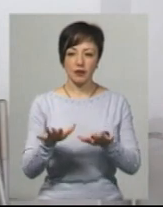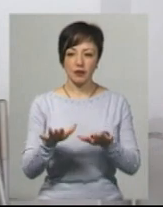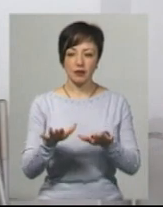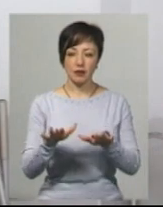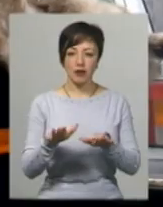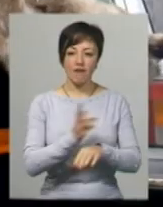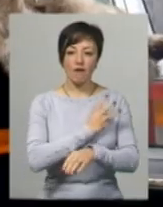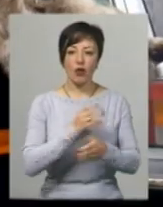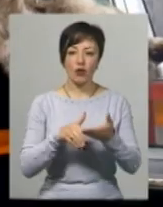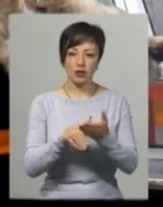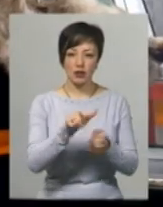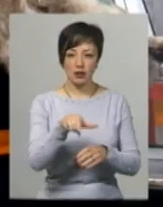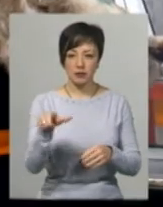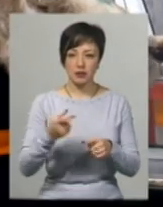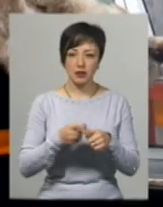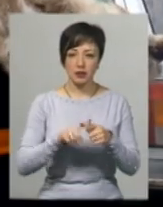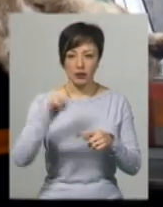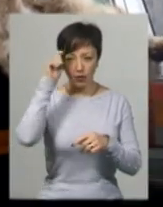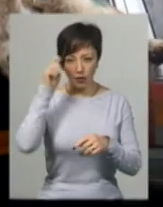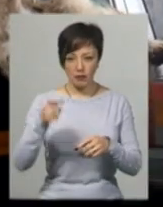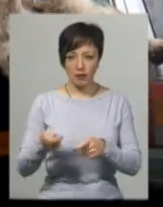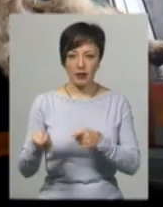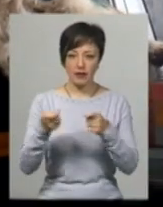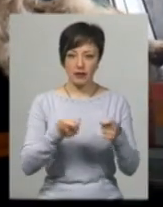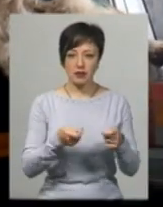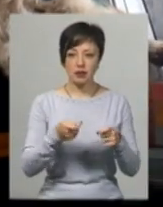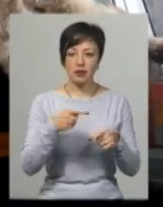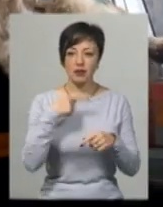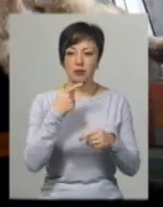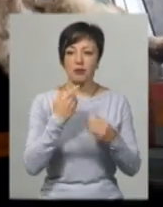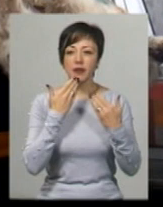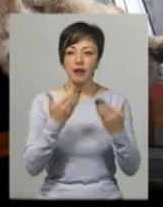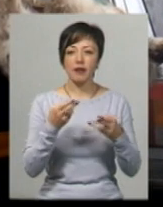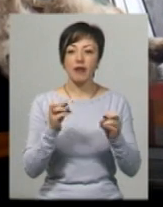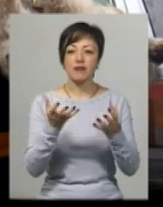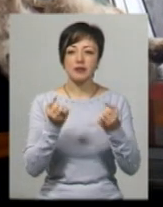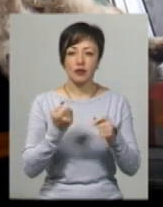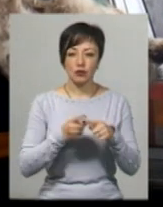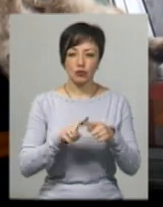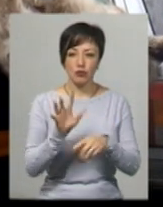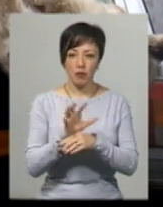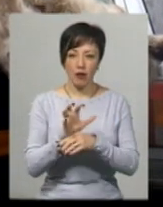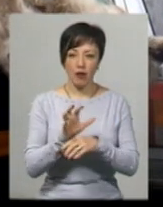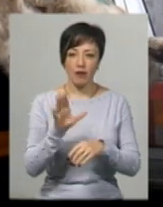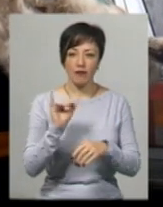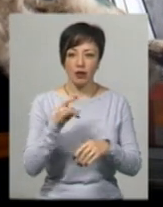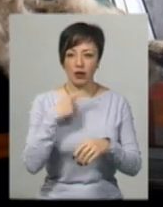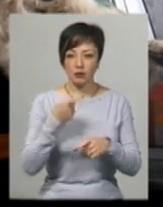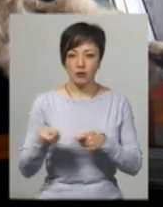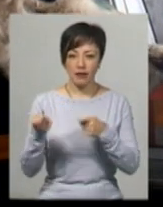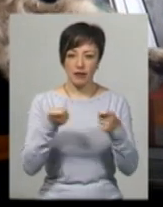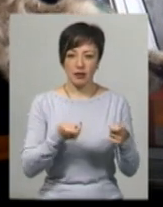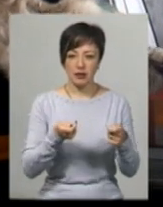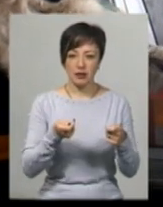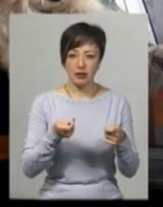волонтерам». «Є хлопець, Антон питає, де ви взяли цю собаку, а він каже, що ми привезли